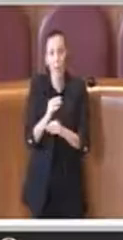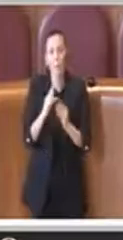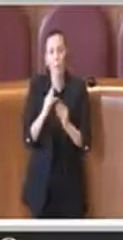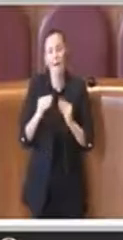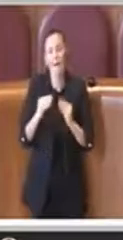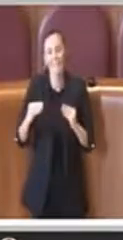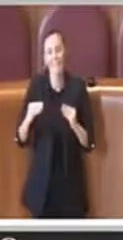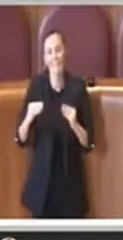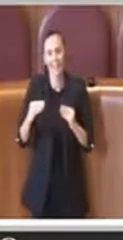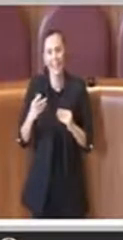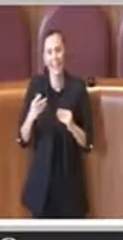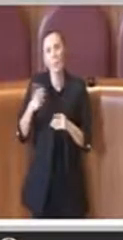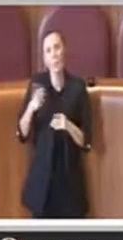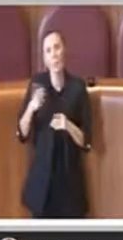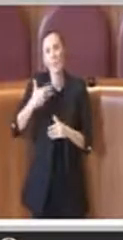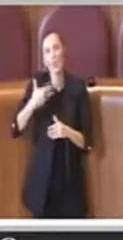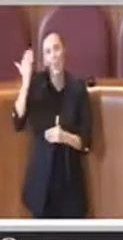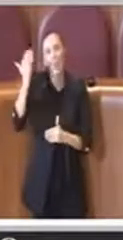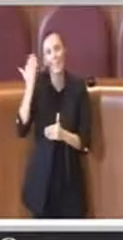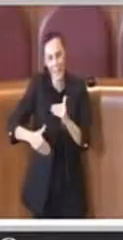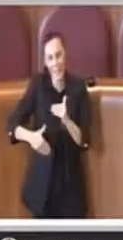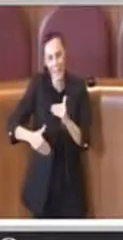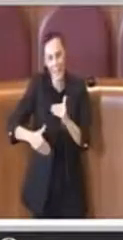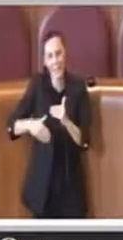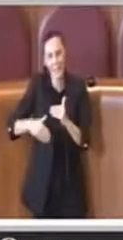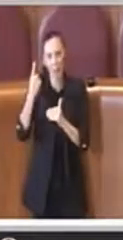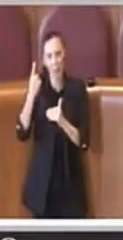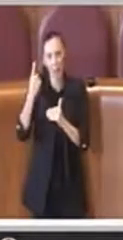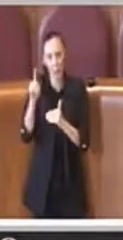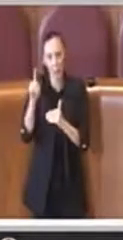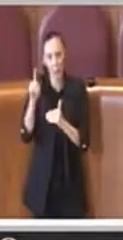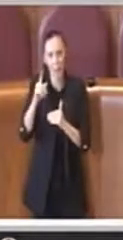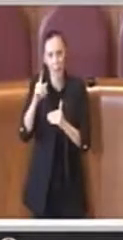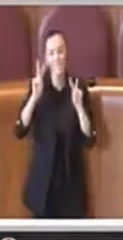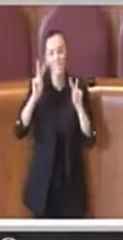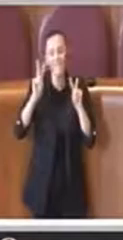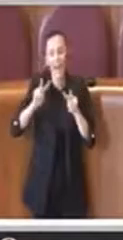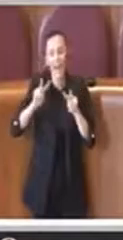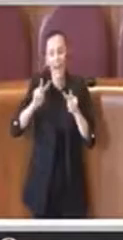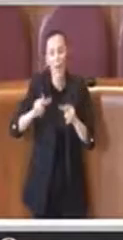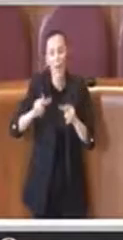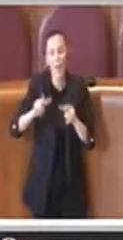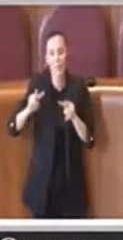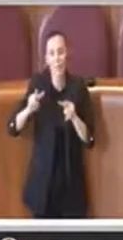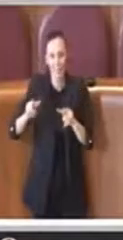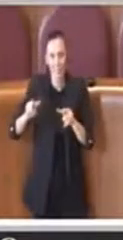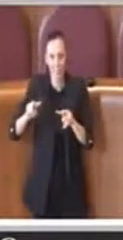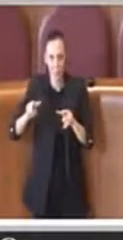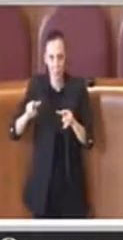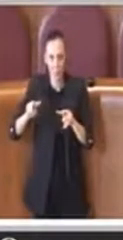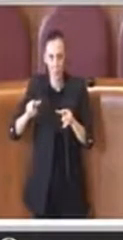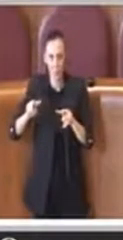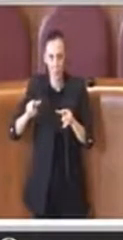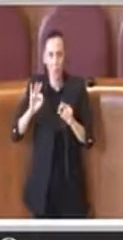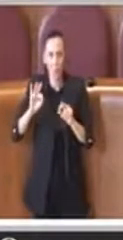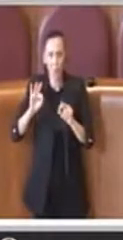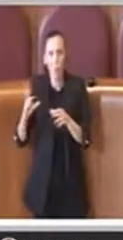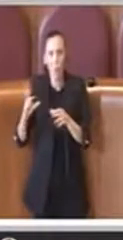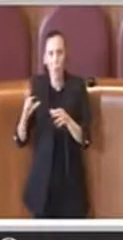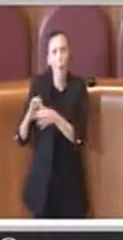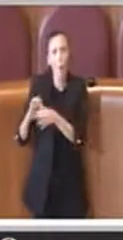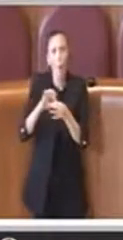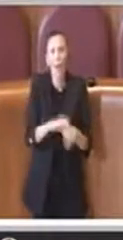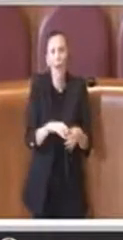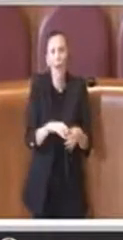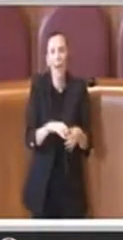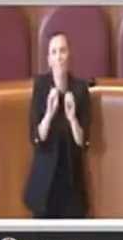ma vi sono vincoli anche per la valutazione che è di tipo strettamente formativo e